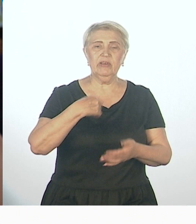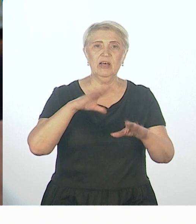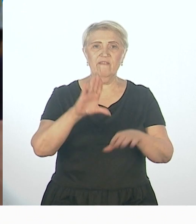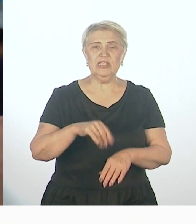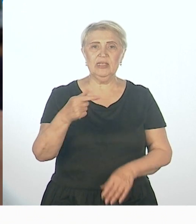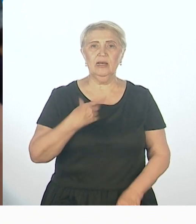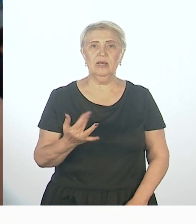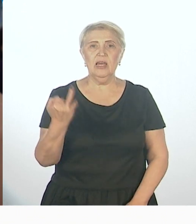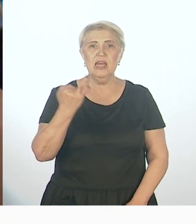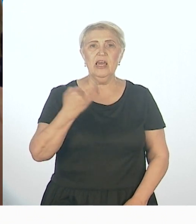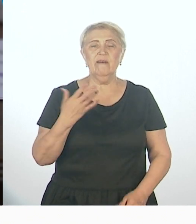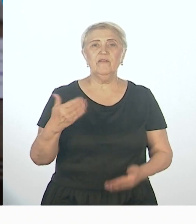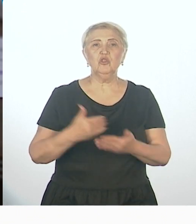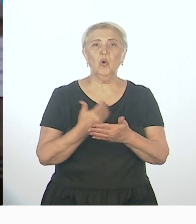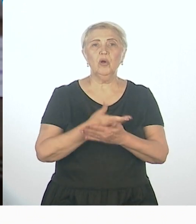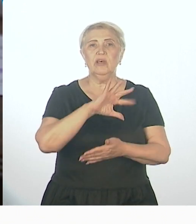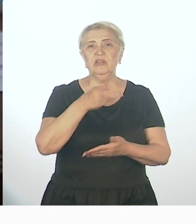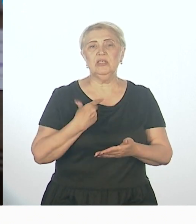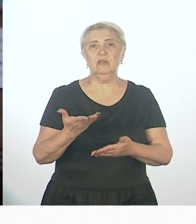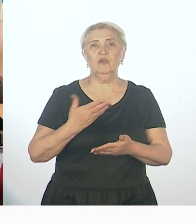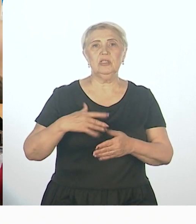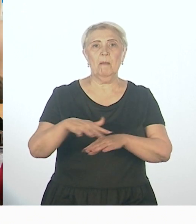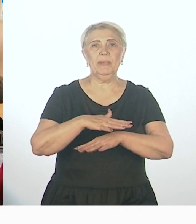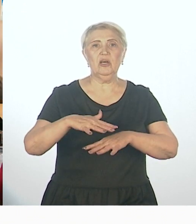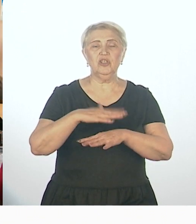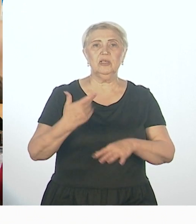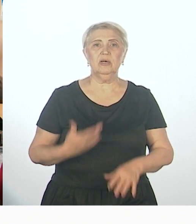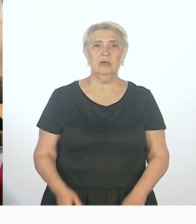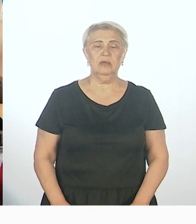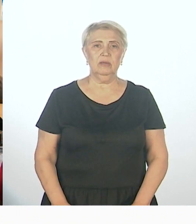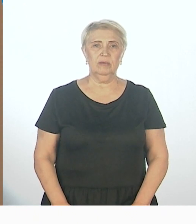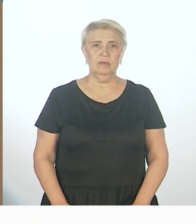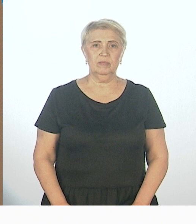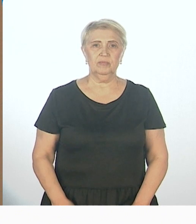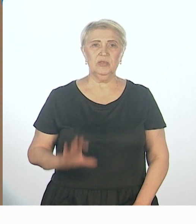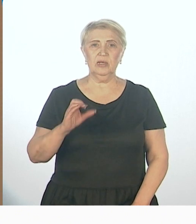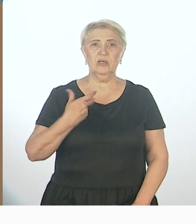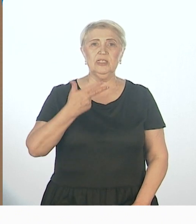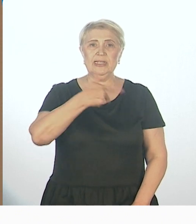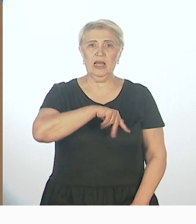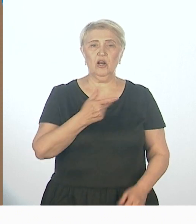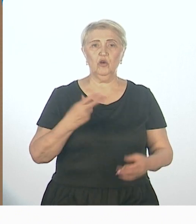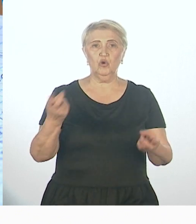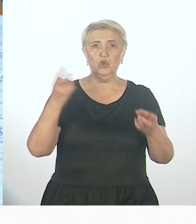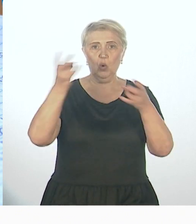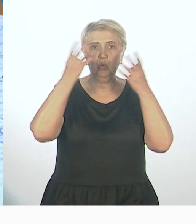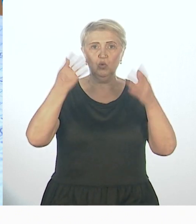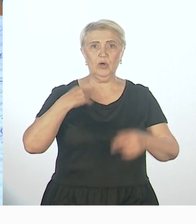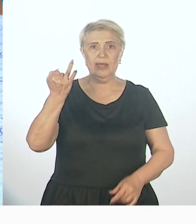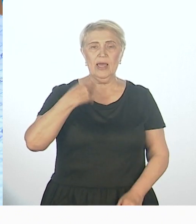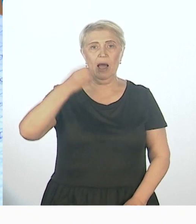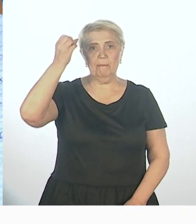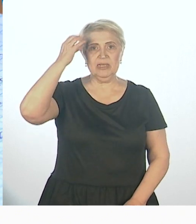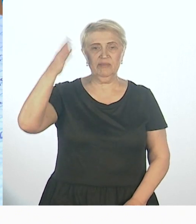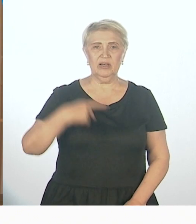инновационные площадки в рамках, как вы и правильно сказали, отрасли социальной культуры, физкультуры, образования. Ну,